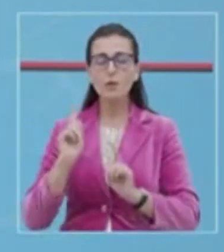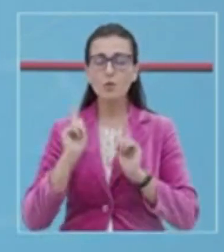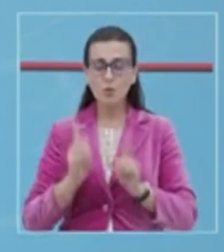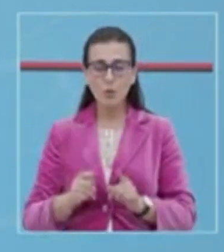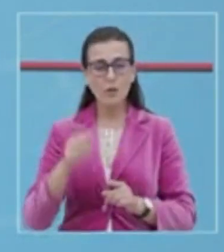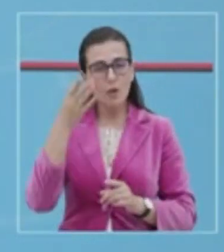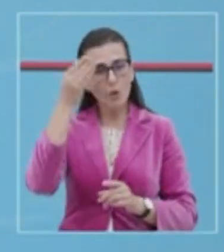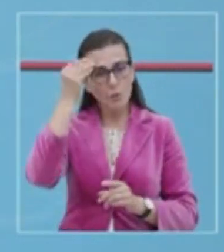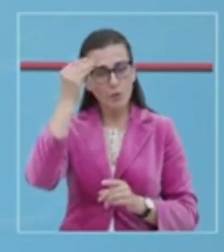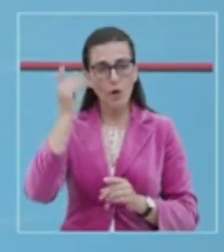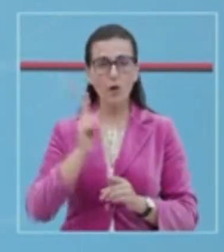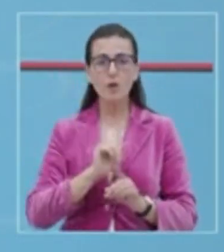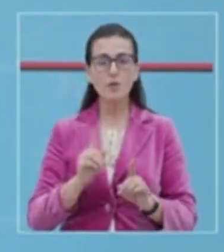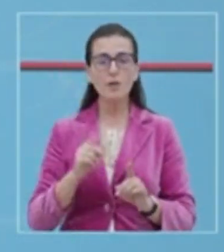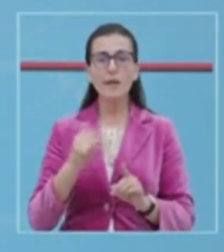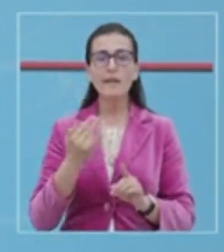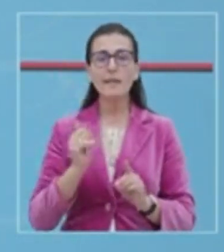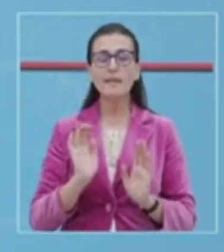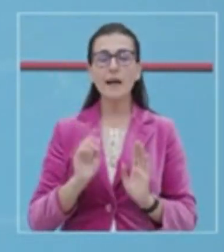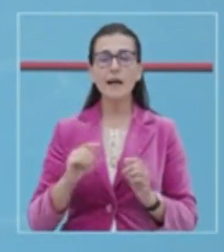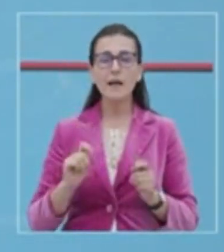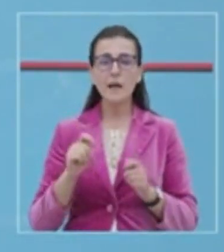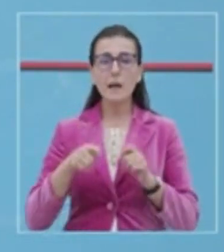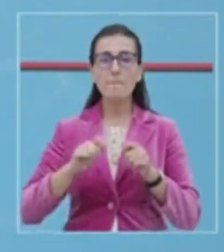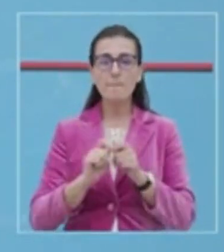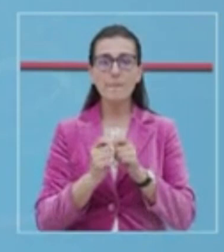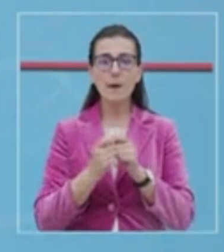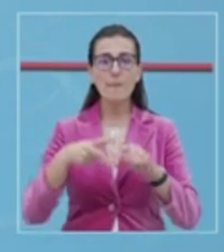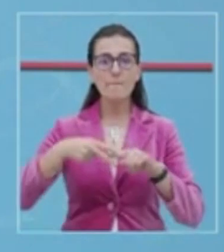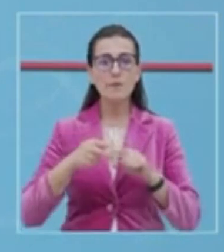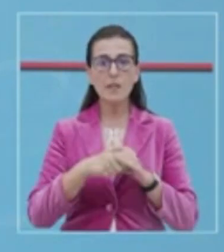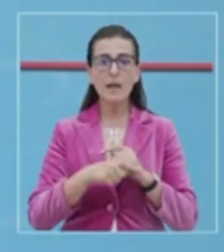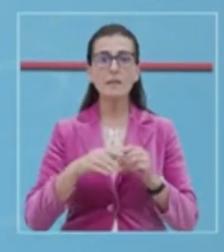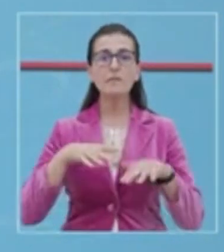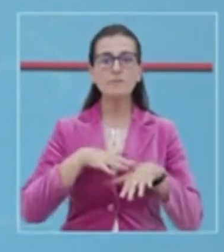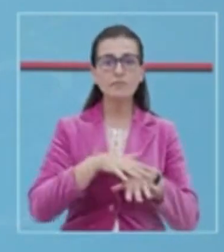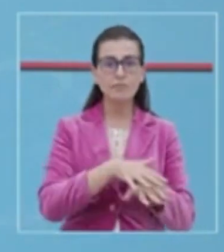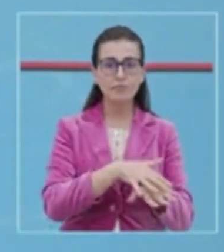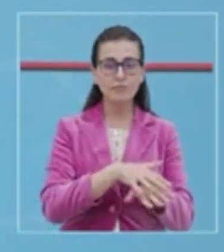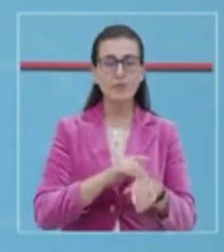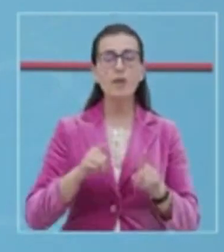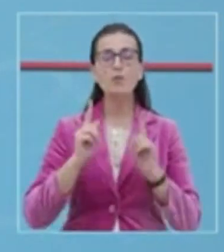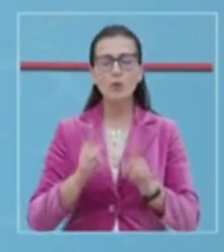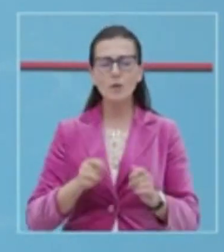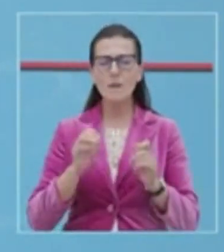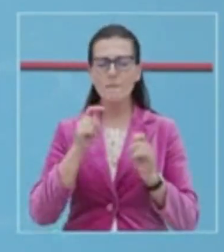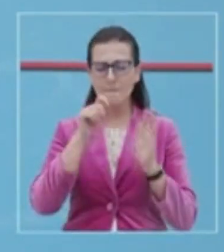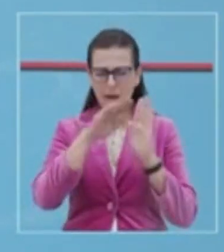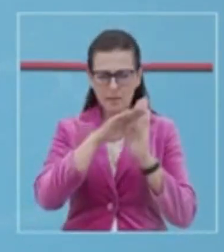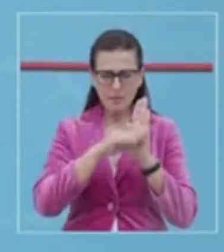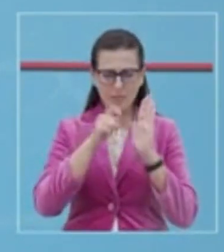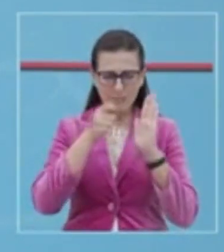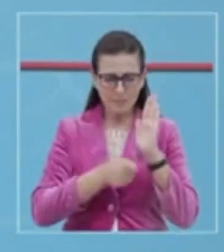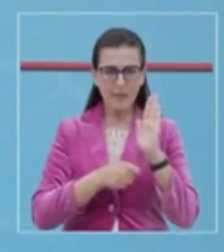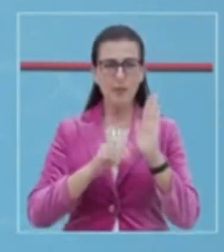normalitetin e ri, dhe të përshtasin sjedhjet e tyre, duke u kujdesur për zbatimin strik të gjdo regullit të